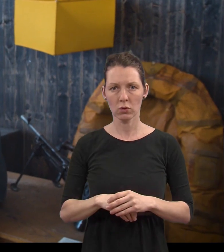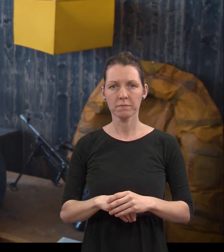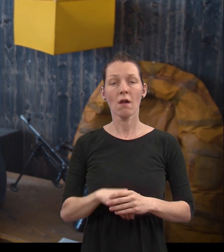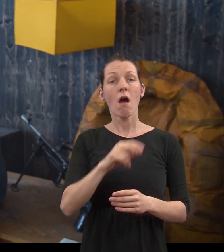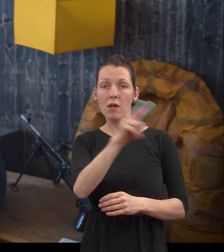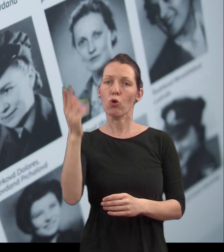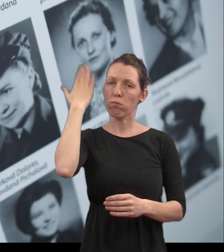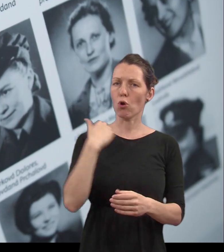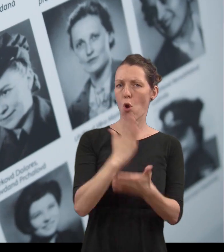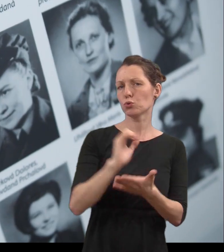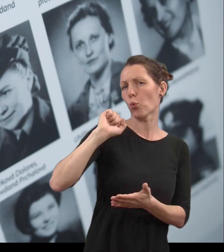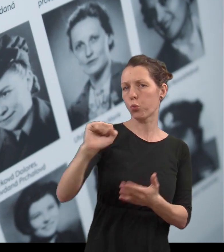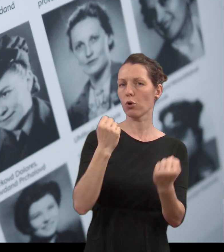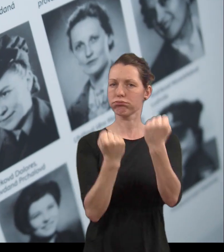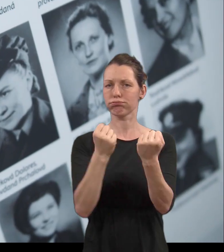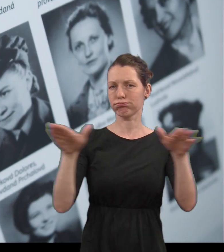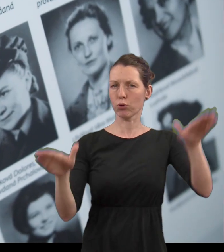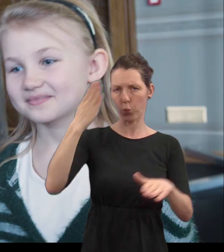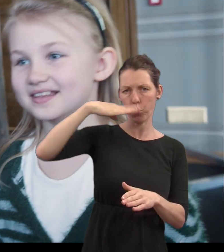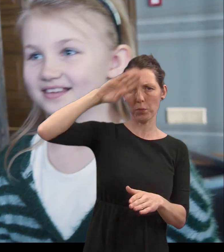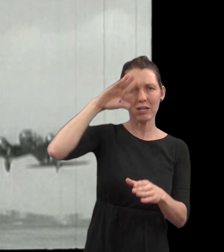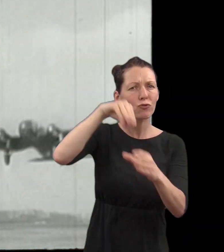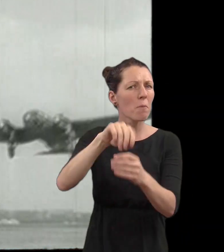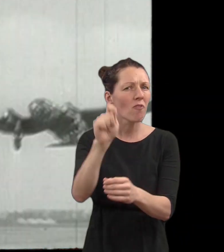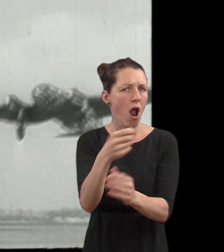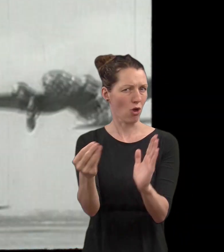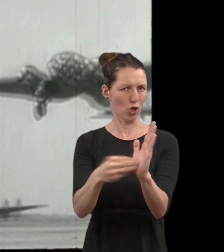nebo byly jako řidičky nebo radiotelegrafistky.